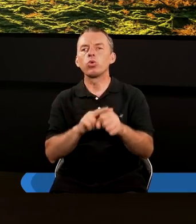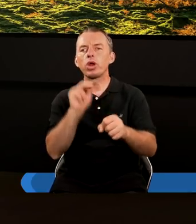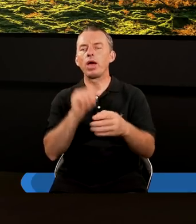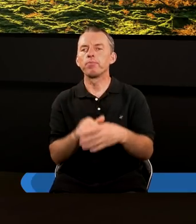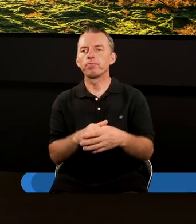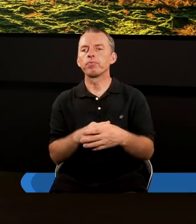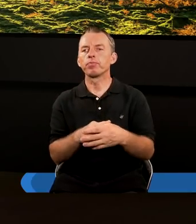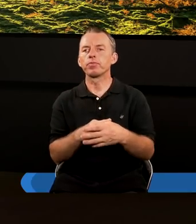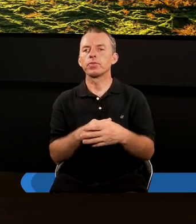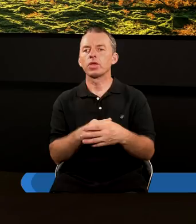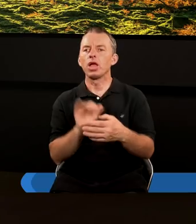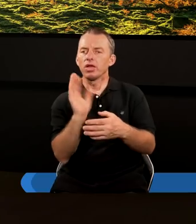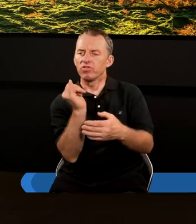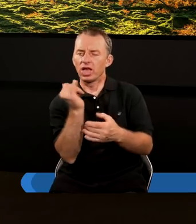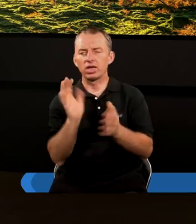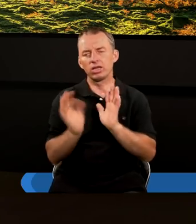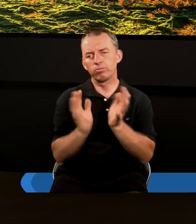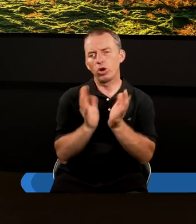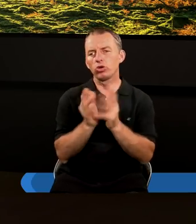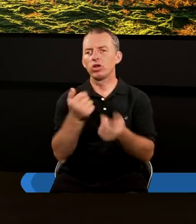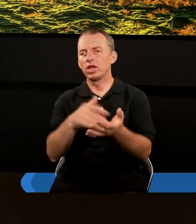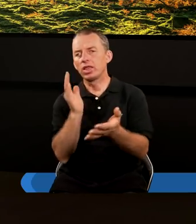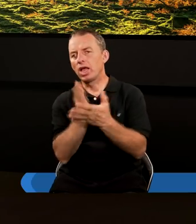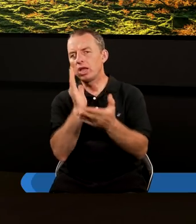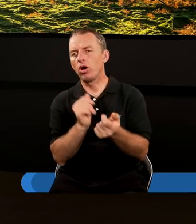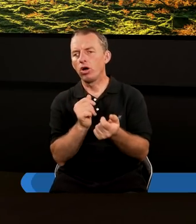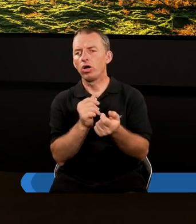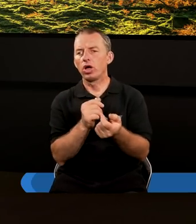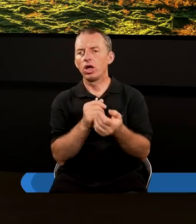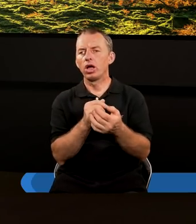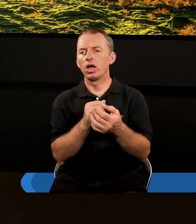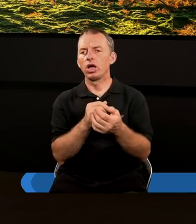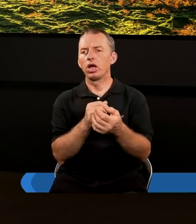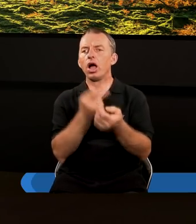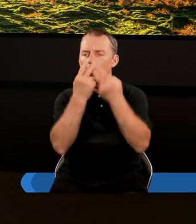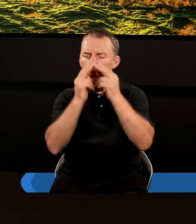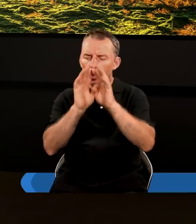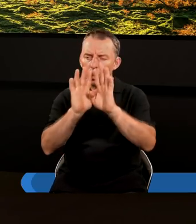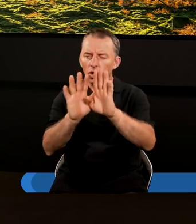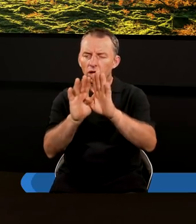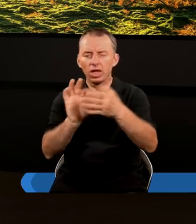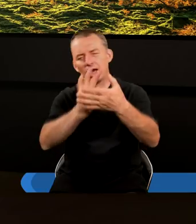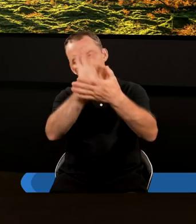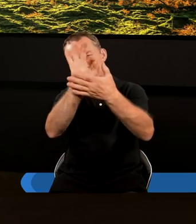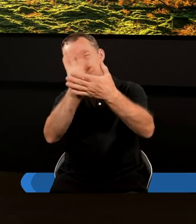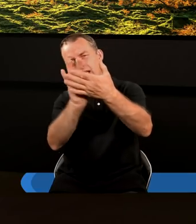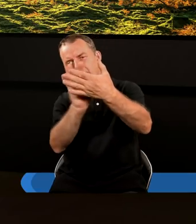które w jakiś sposób mi tylko pokazało w zarysie,